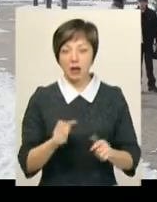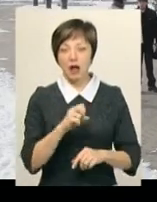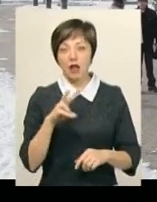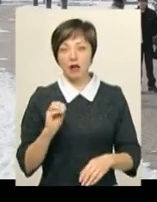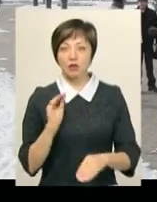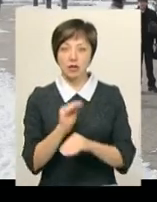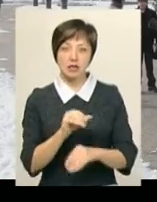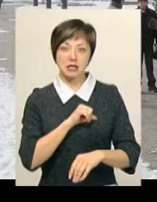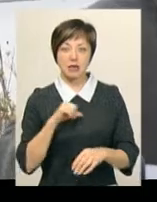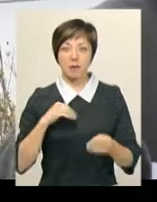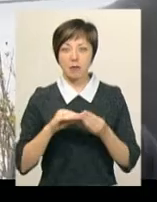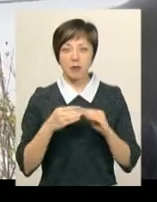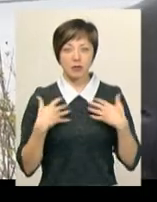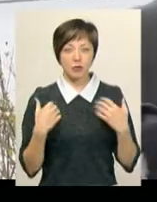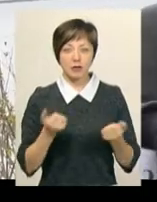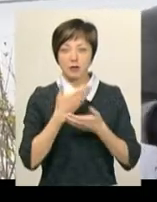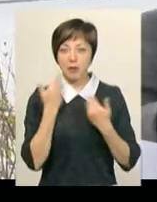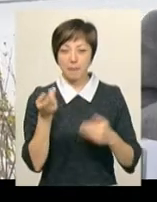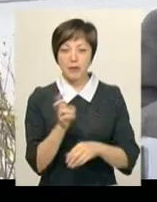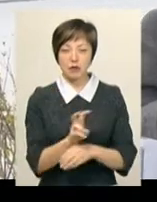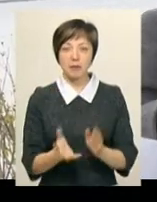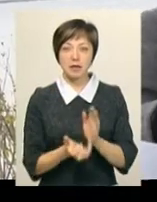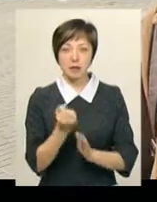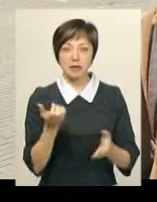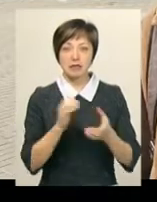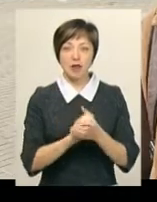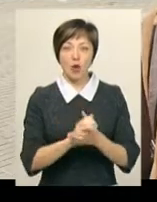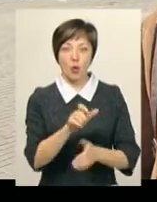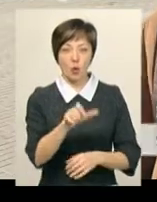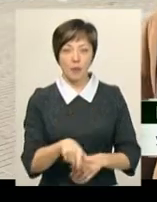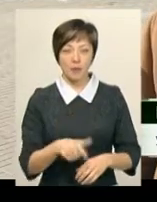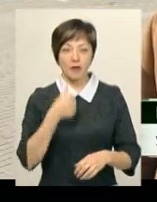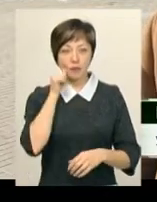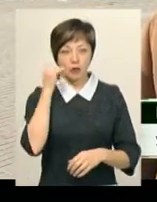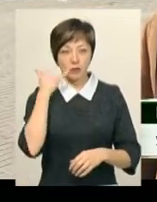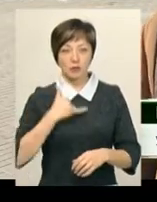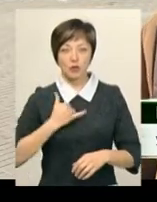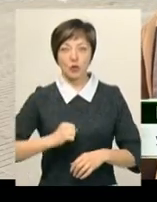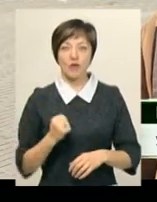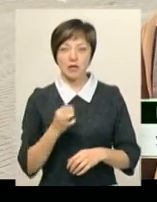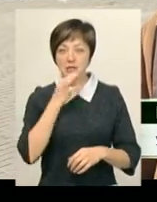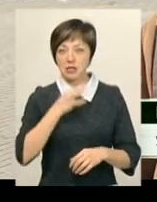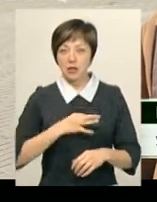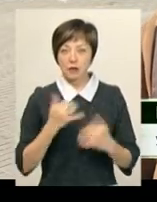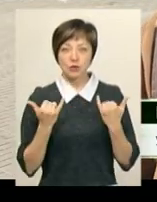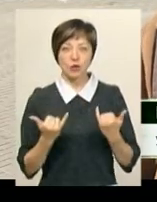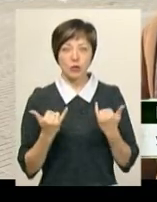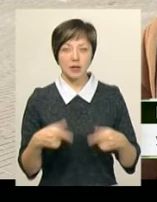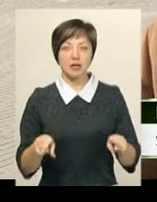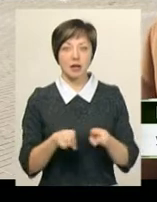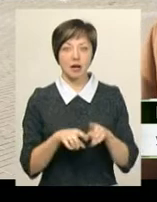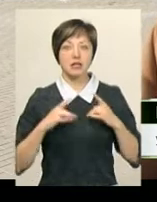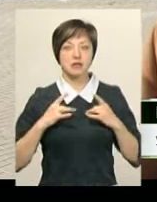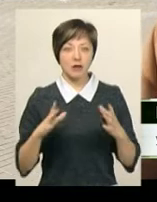додає, сам проблем зі здоров'ям немає, прийшов підтримати знайомого. Мені вчора позвонив мій товариш, сказав, що сьогодні таке